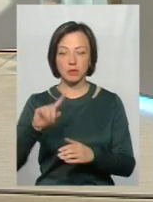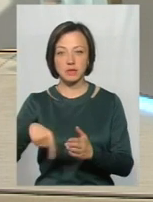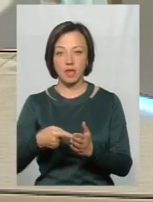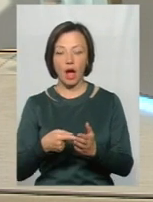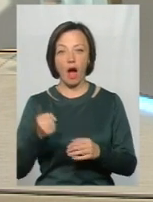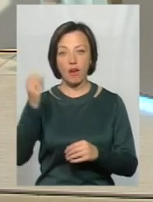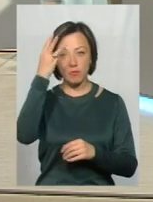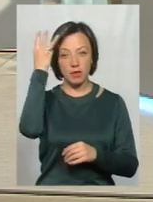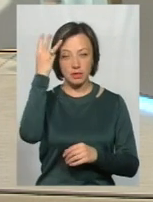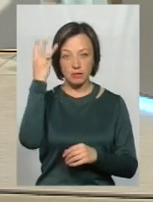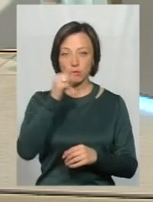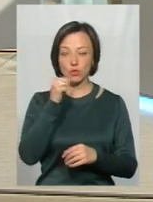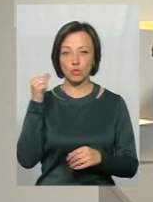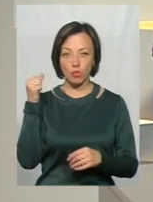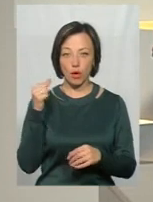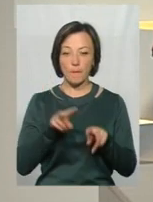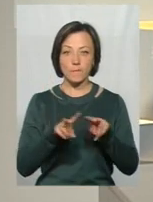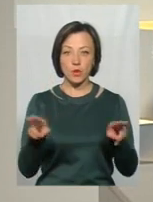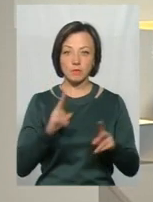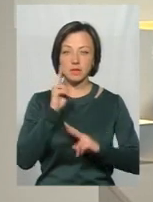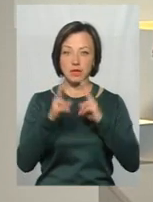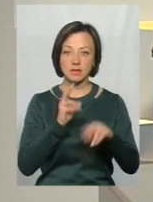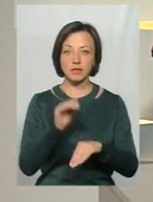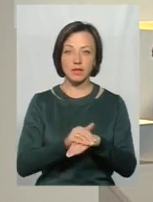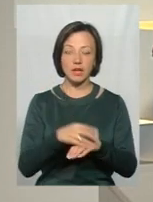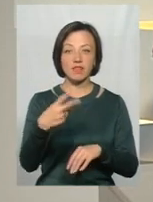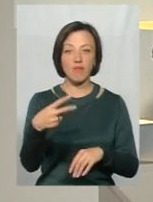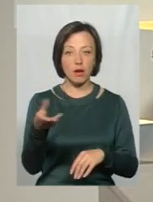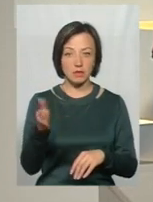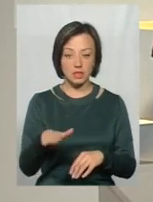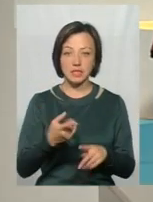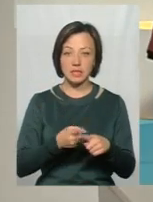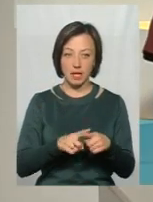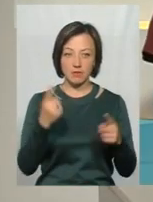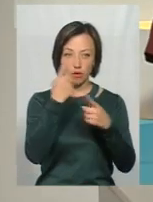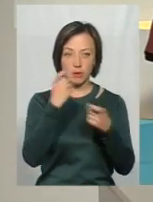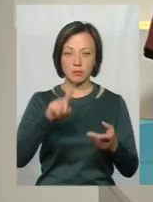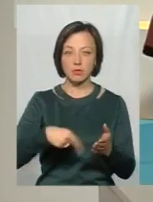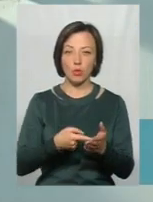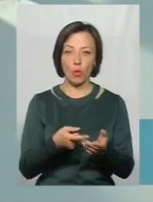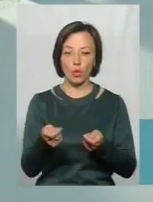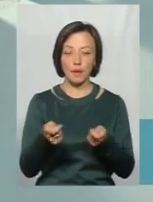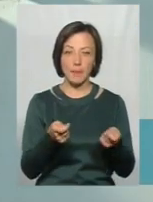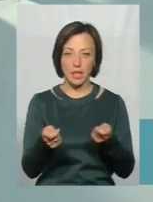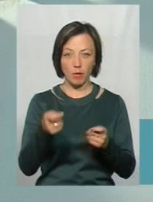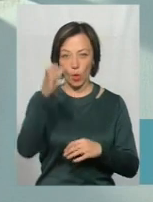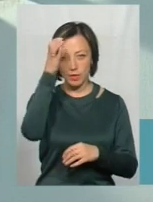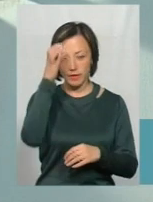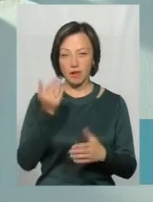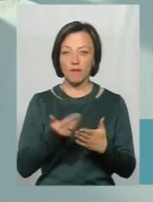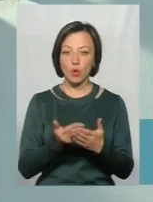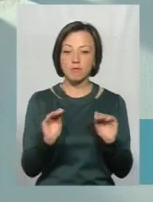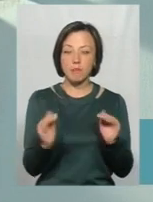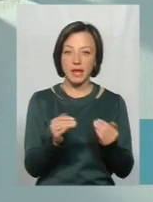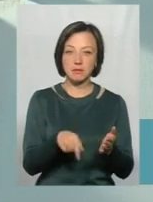А в обласному центрі минулого року подібних скарг зафіксували 20. Це вже інформація міського відповідного департаменту. От в